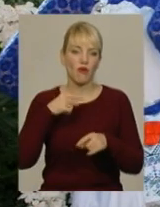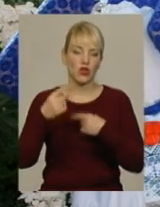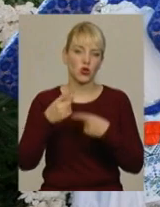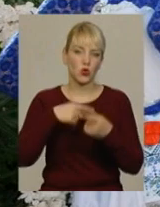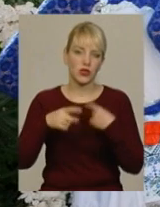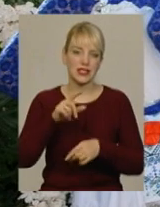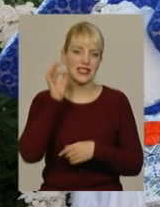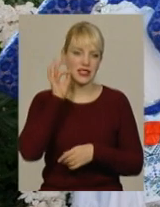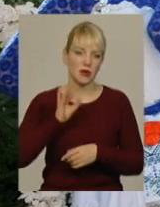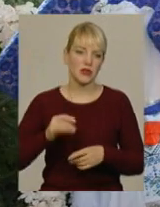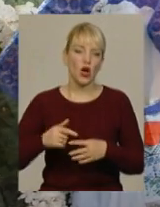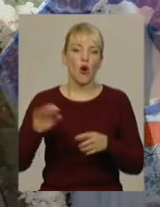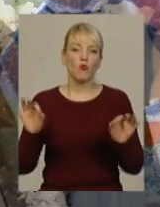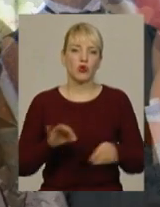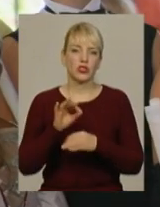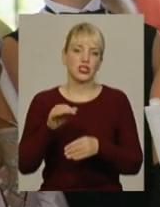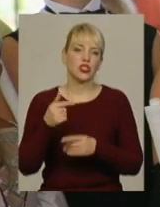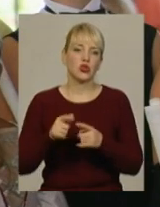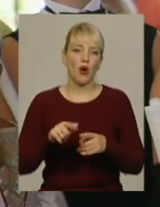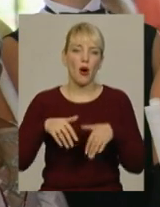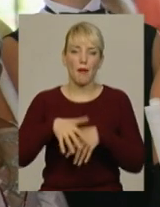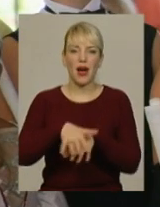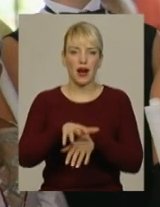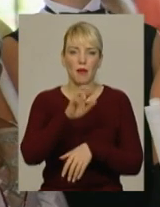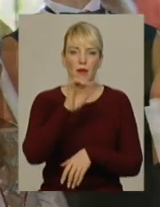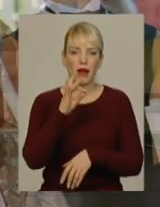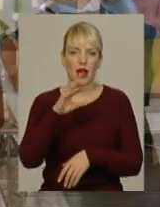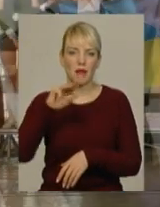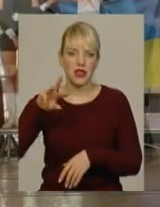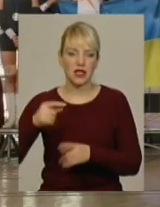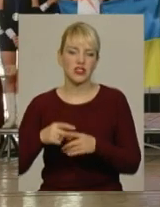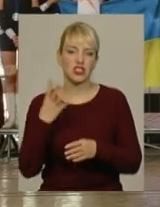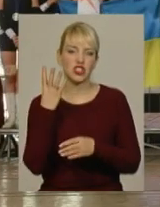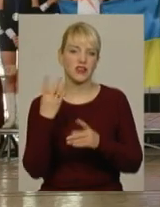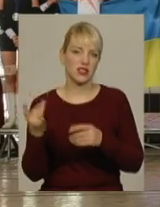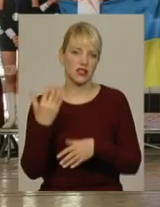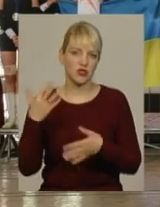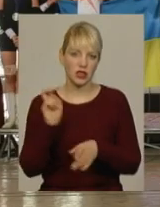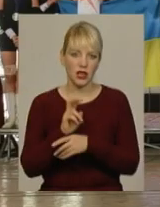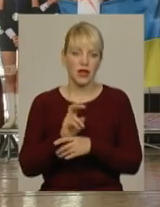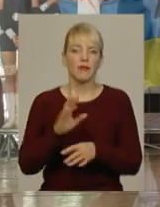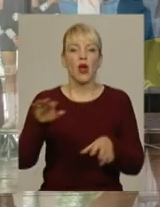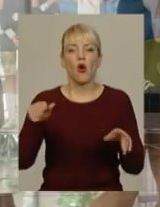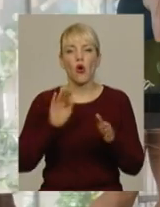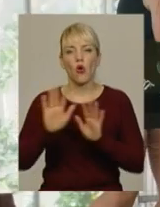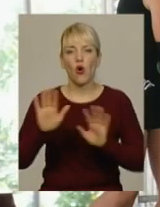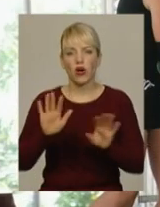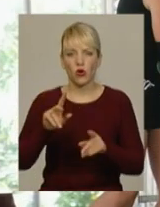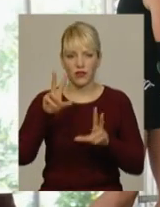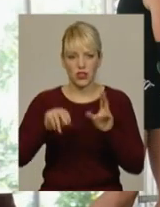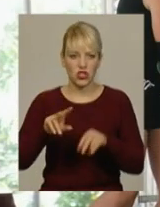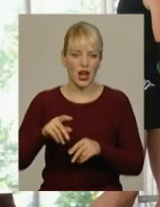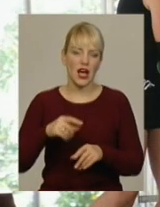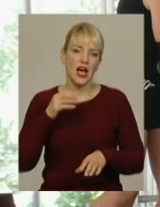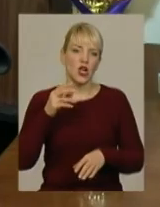музичного параду в Бремені. На Бремен тату та мюзік-парад у Берлін дівчат запросили вчетверте. Хореограф колективу вважає, міжнародний змагальний досвід